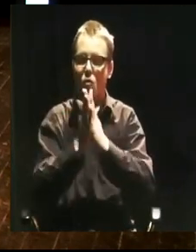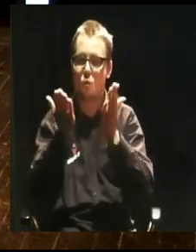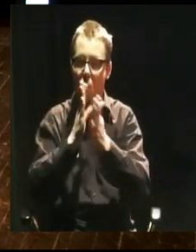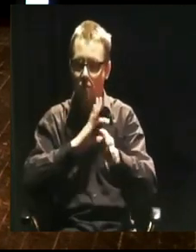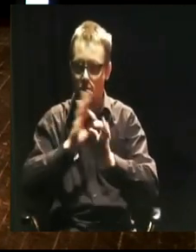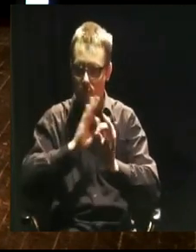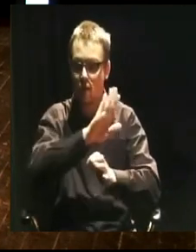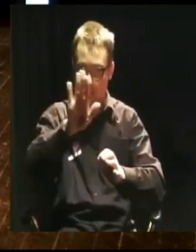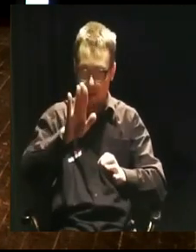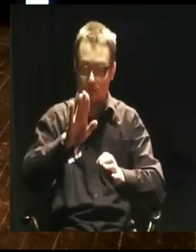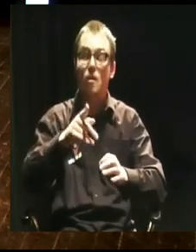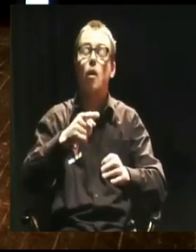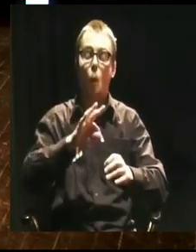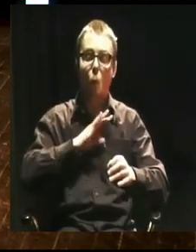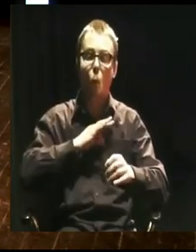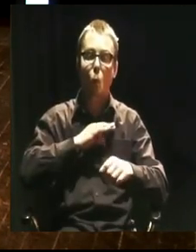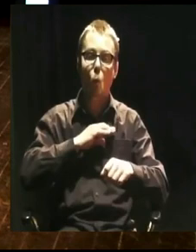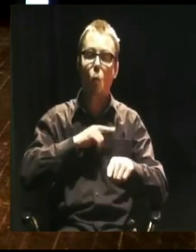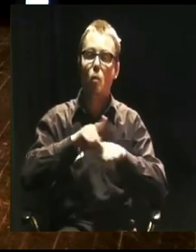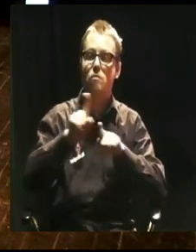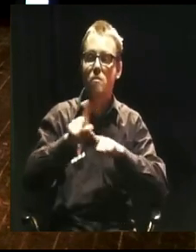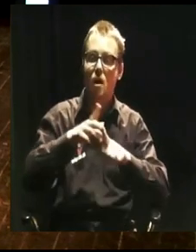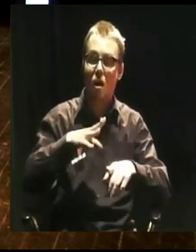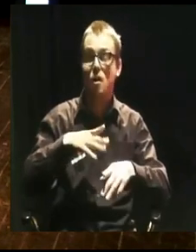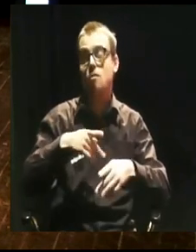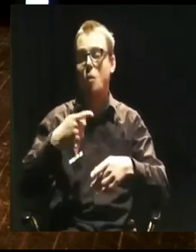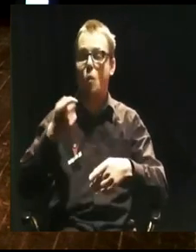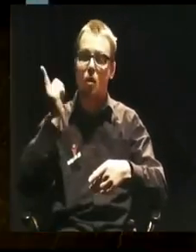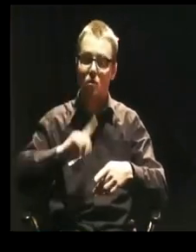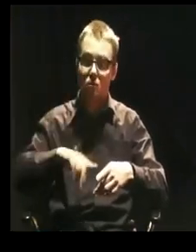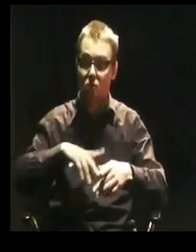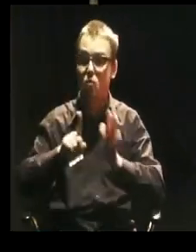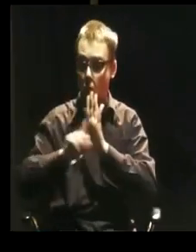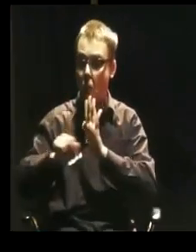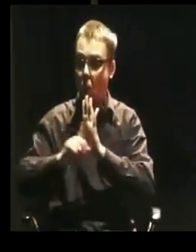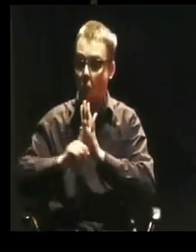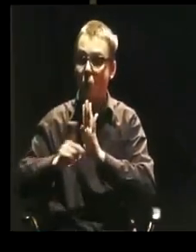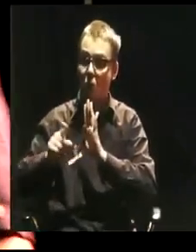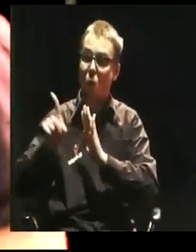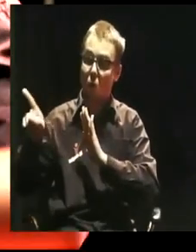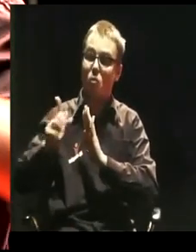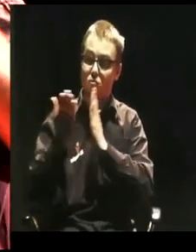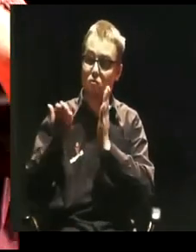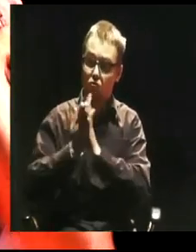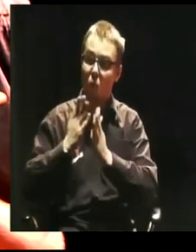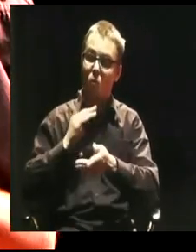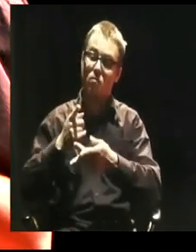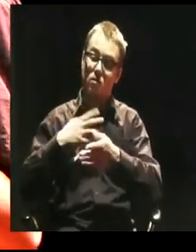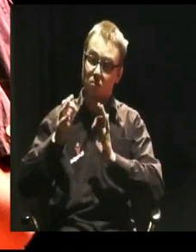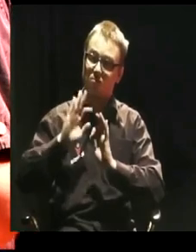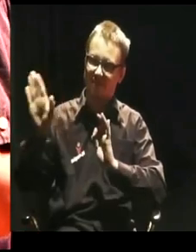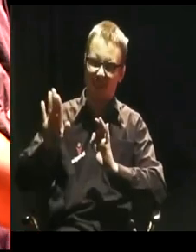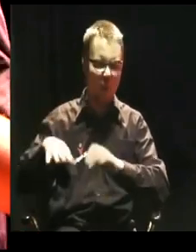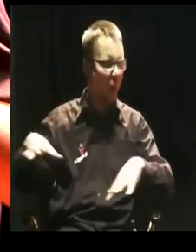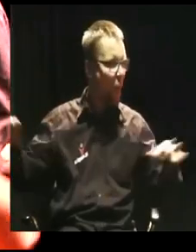Mam brata w liceum, widziałem jego podręcznik do historii, teraz trochę do niego wracam, jak mam jakieś masochistyczne zapędy. Jezu, kaszana straszna. Nie jest